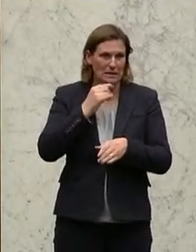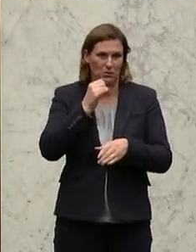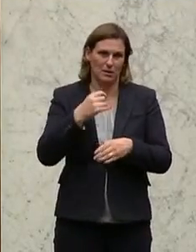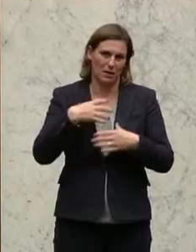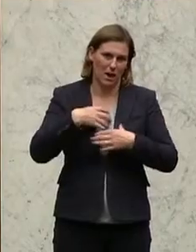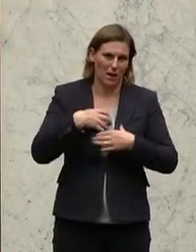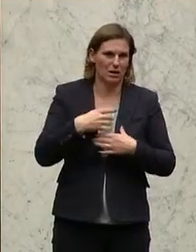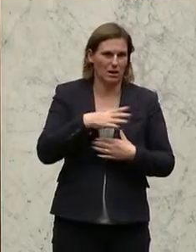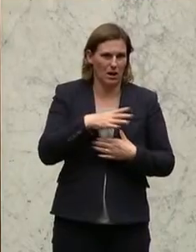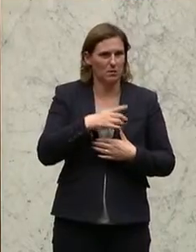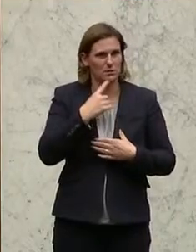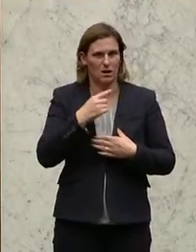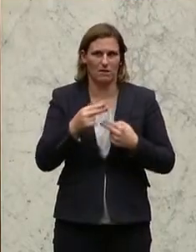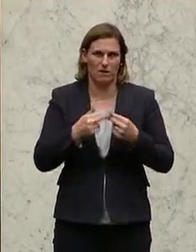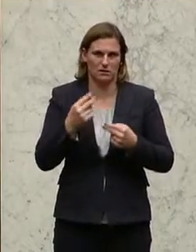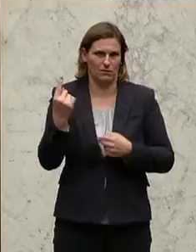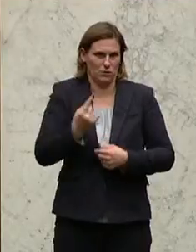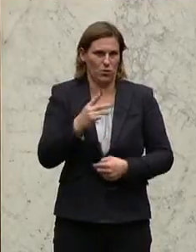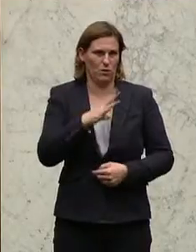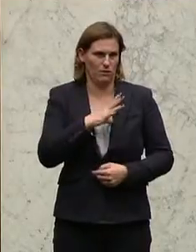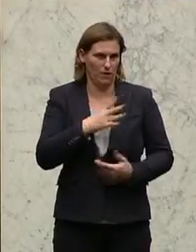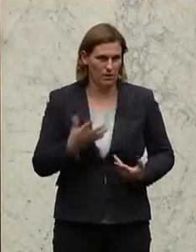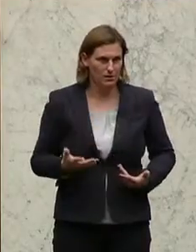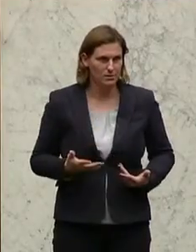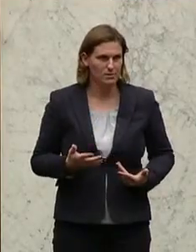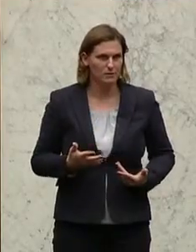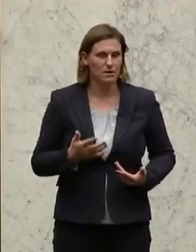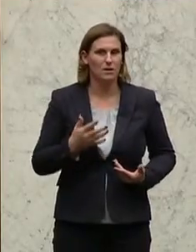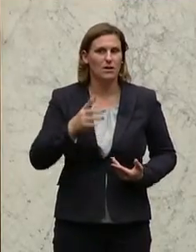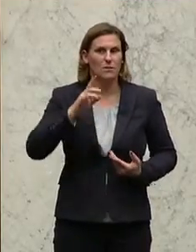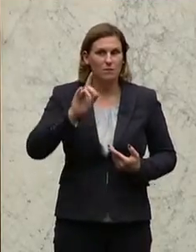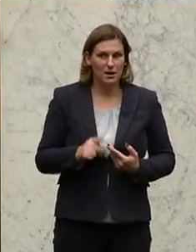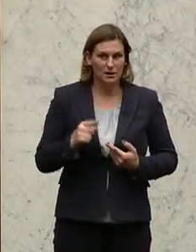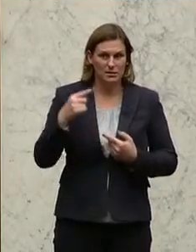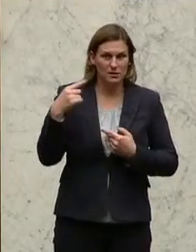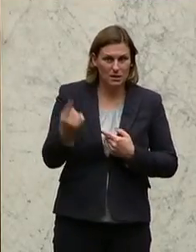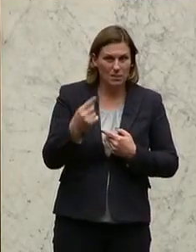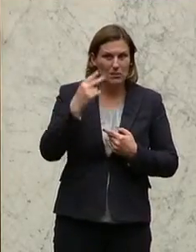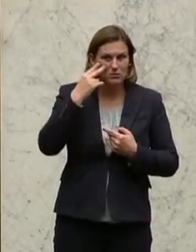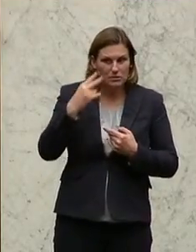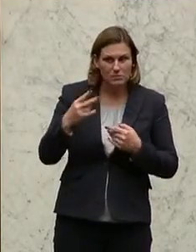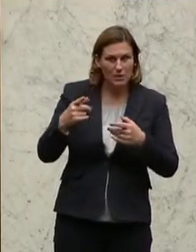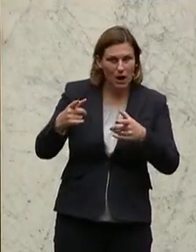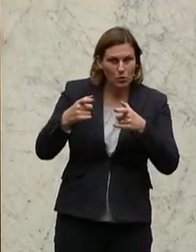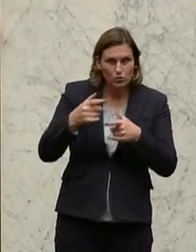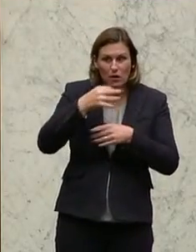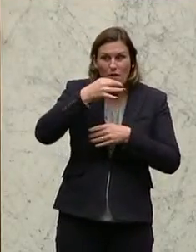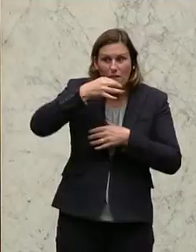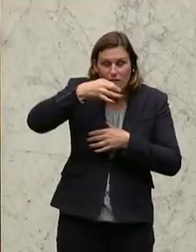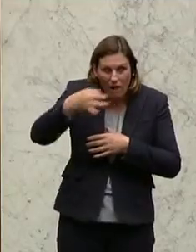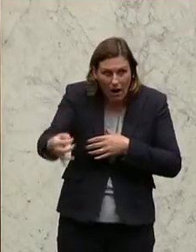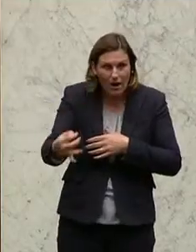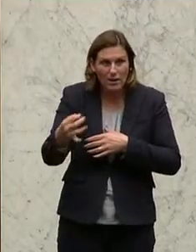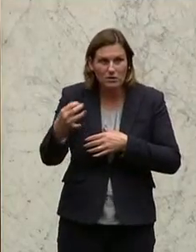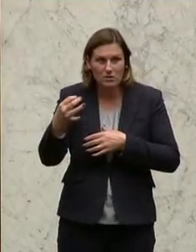bezeichnen, aber es ist ja fast eine gefährliche Drohung. Und wenn ich den Herrn Trotz da im Ausschuss, im Rechnungsausschuss frage, ob